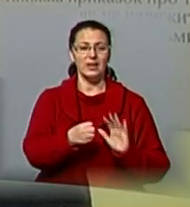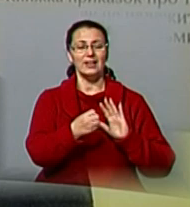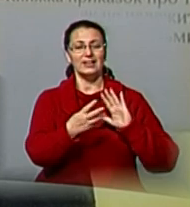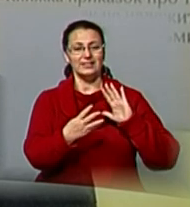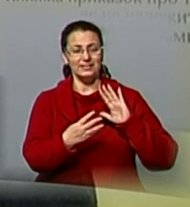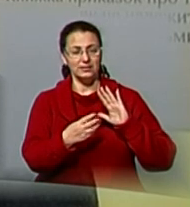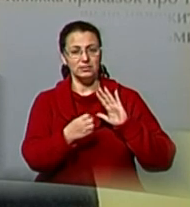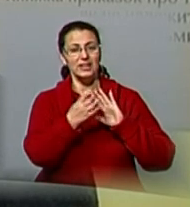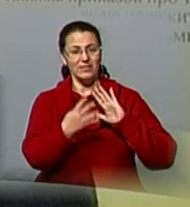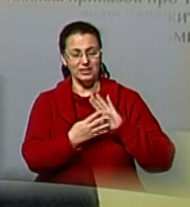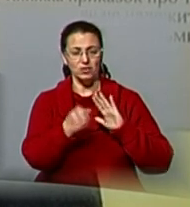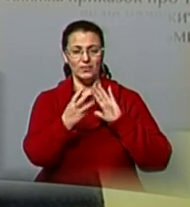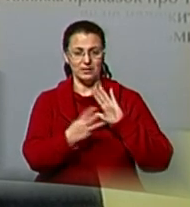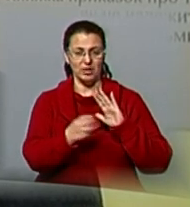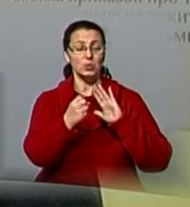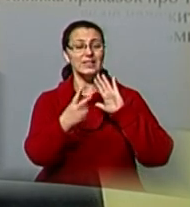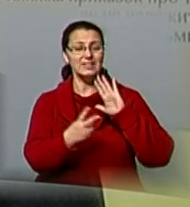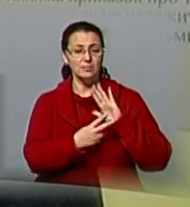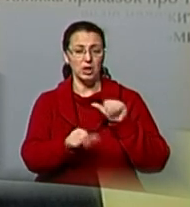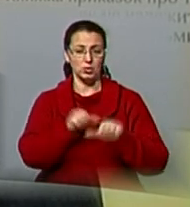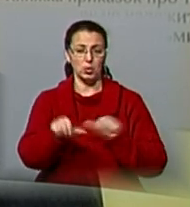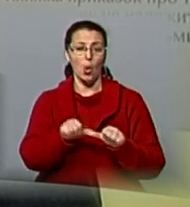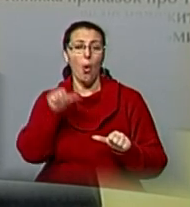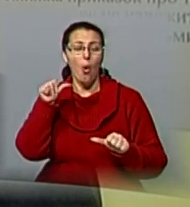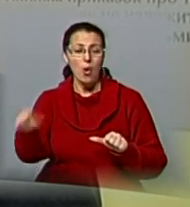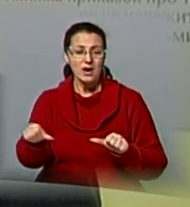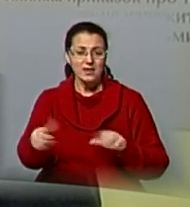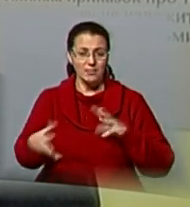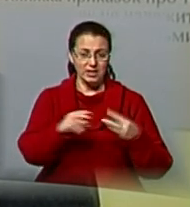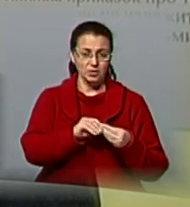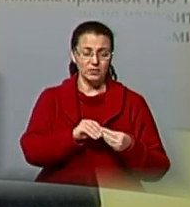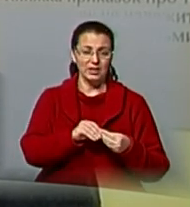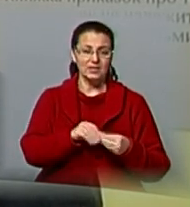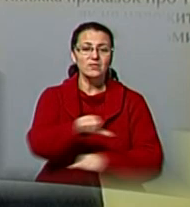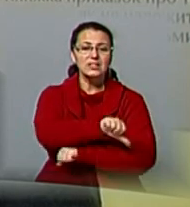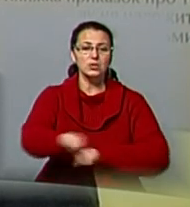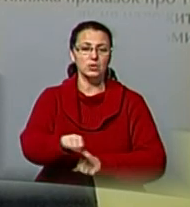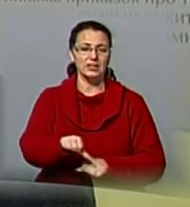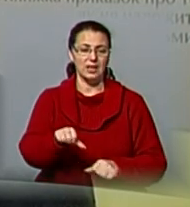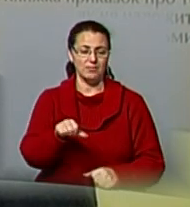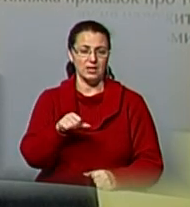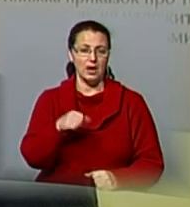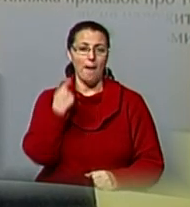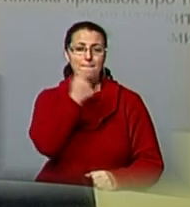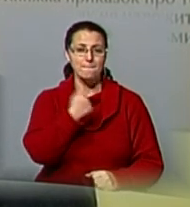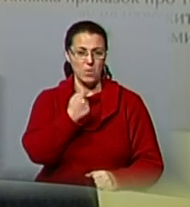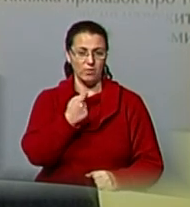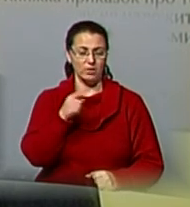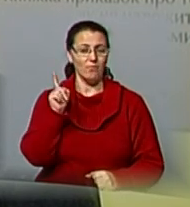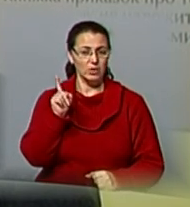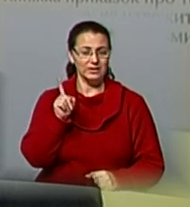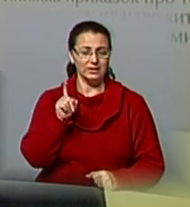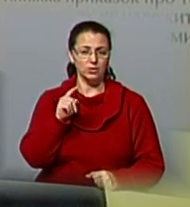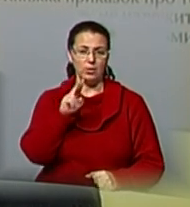і 17 років. Окрім результатів сертифікатів з іноземних мов, які будуть дійсними два роки. За цей рік і за